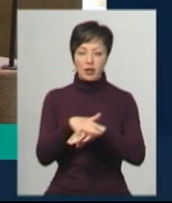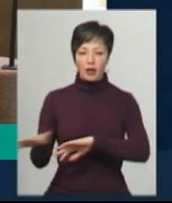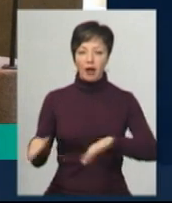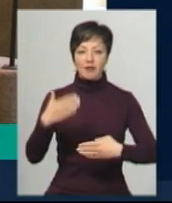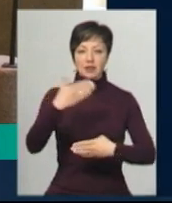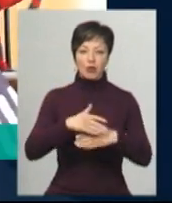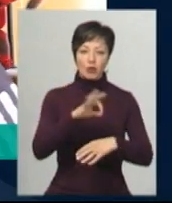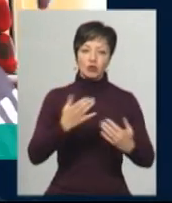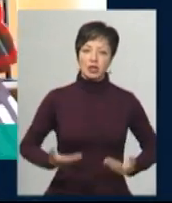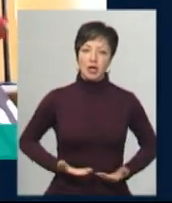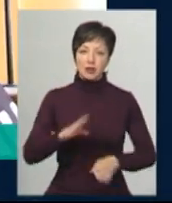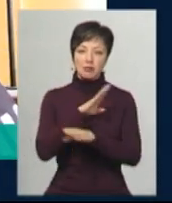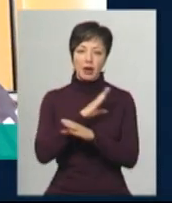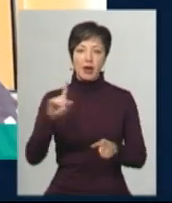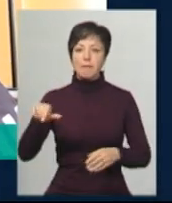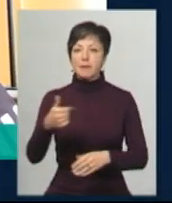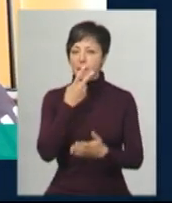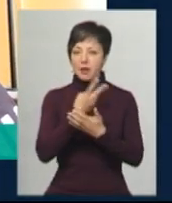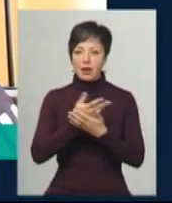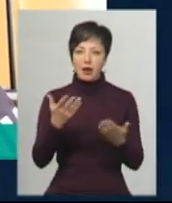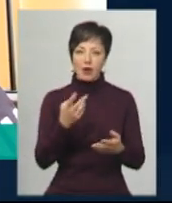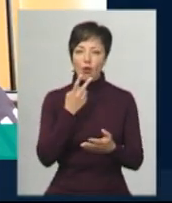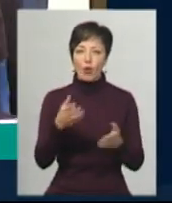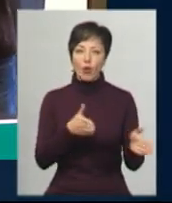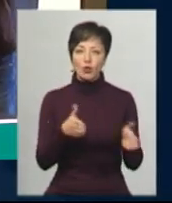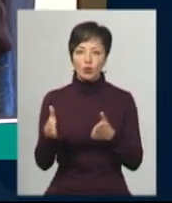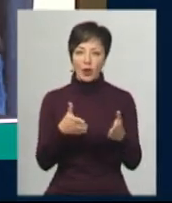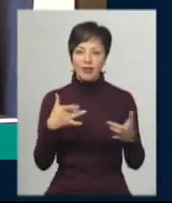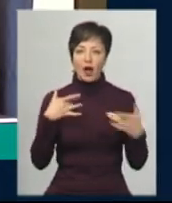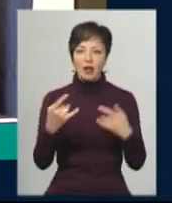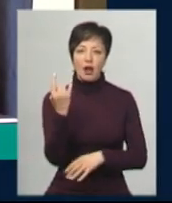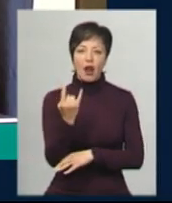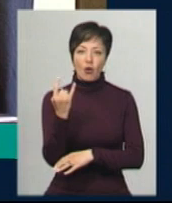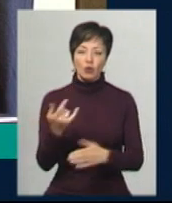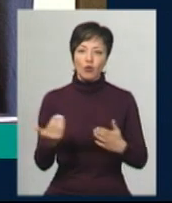смерть. Які прем'єри готує Хмельницький театр «Ляльок» до нового театрального сезону?